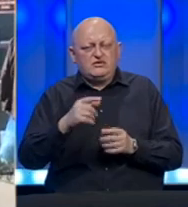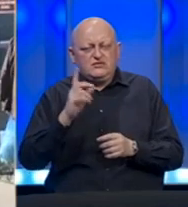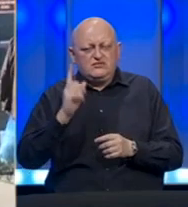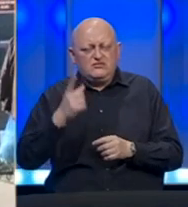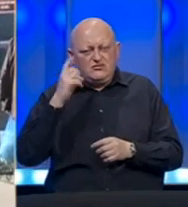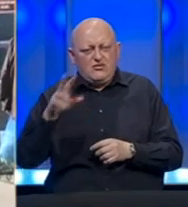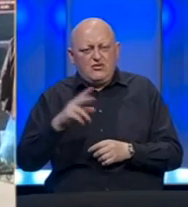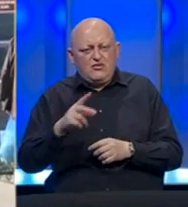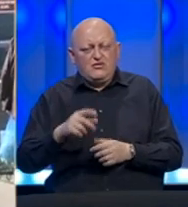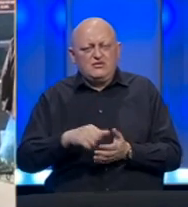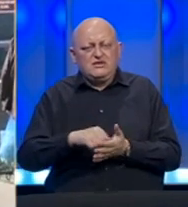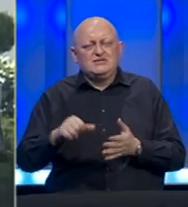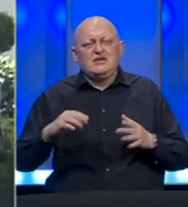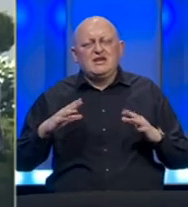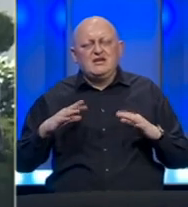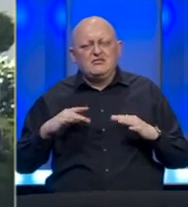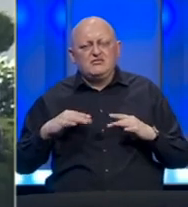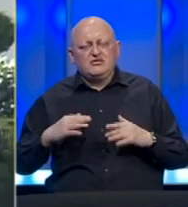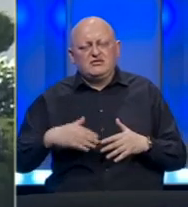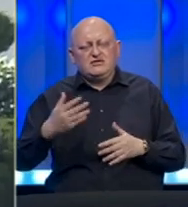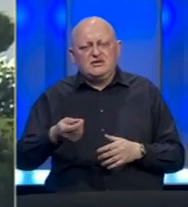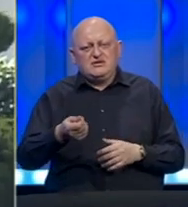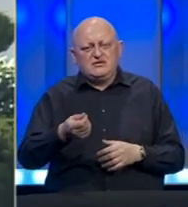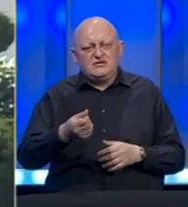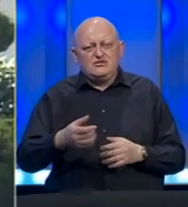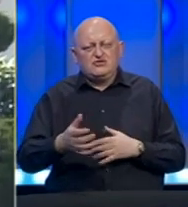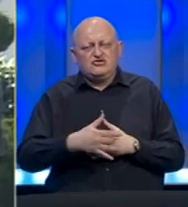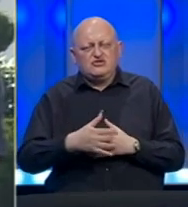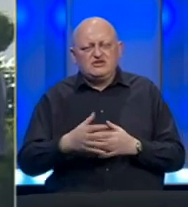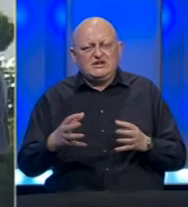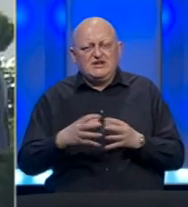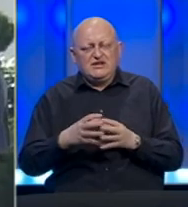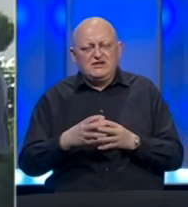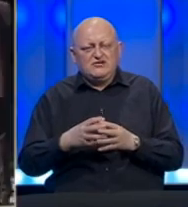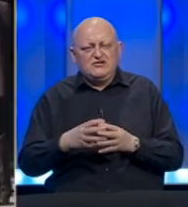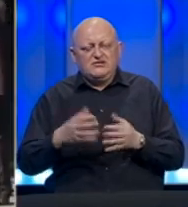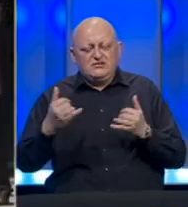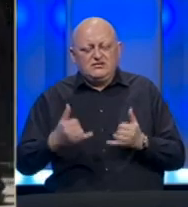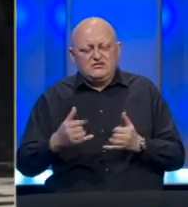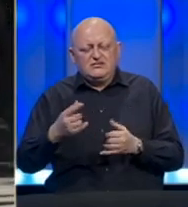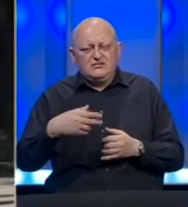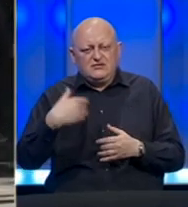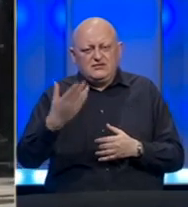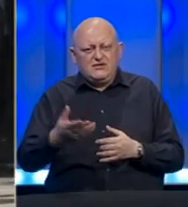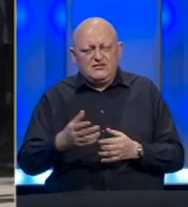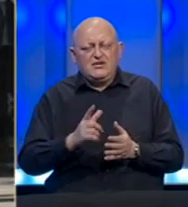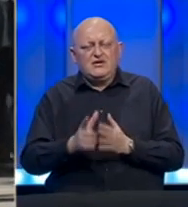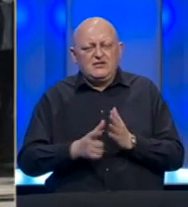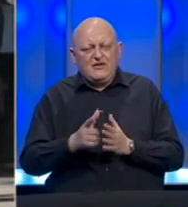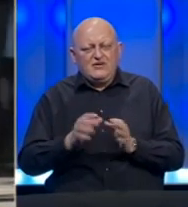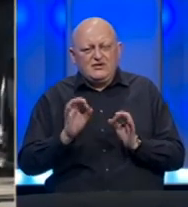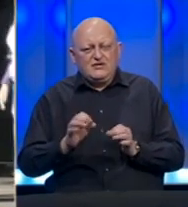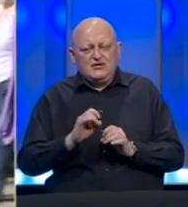smatraju i isplate penzija, odnosno naknade socijalnim kategorijama. Za sada slova davanja pravovremena